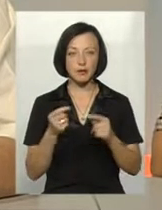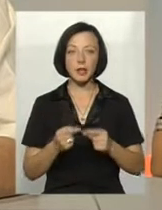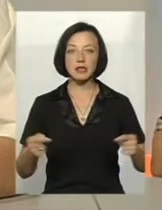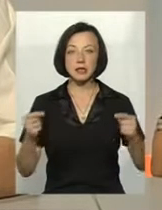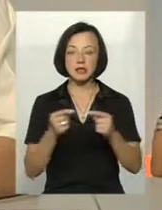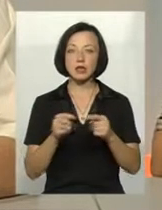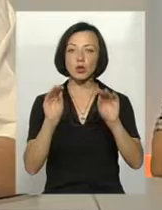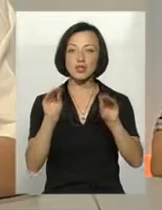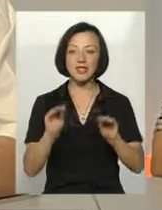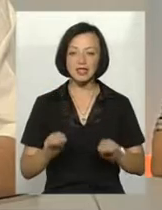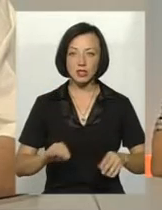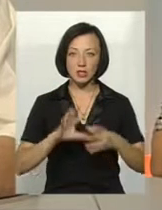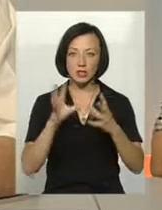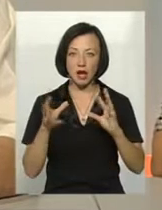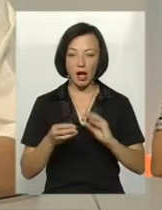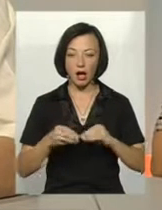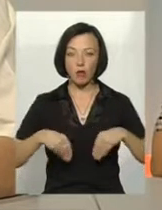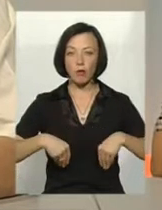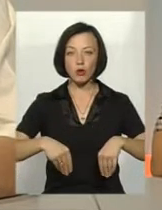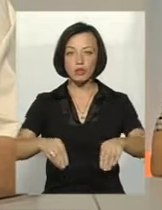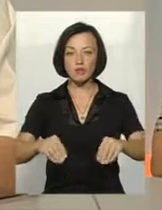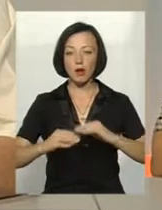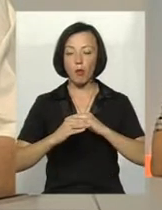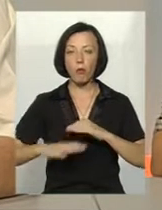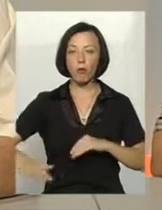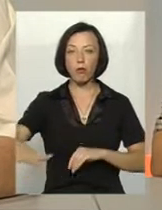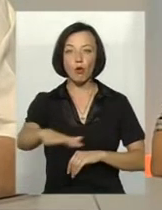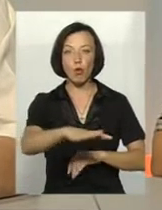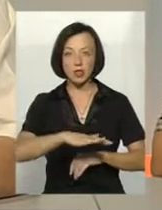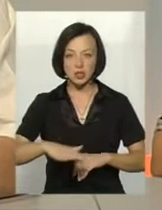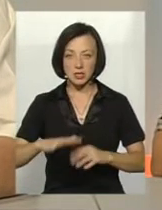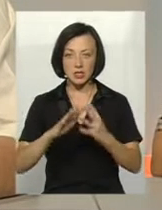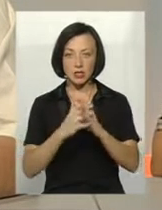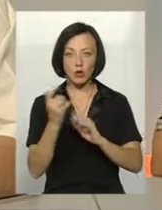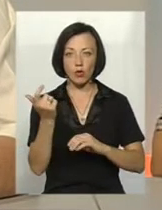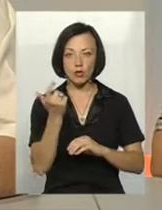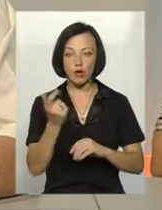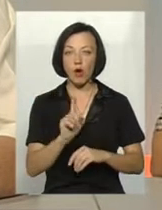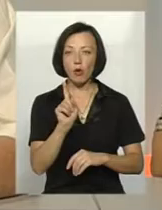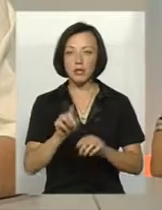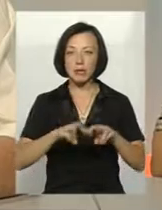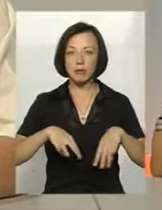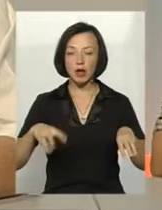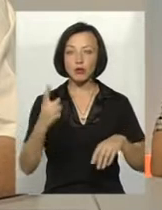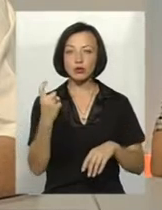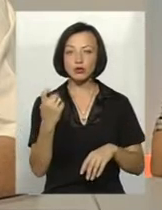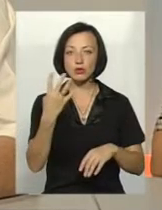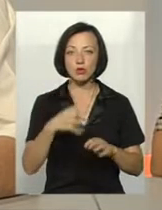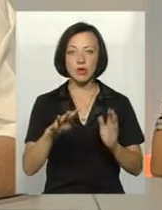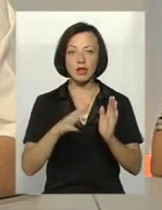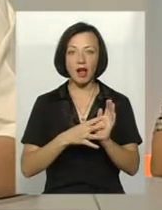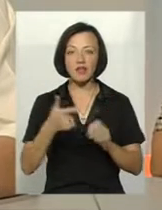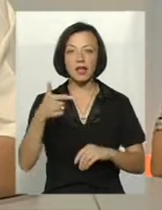з статистичних даних, загальна посівна площа сільгоспкультури урожаюць цього року становить 1 мільйон 149 тисяч гектарів,